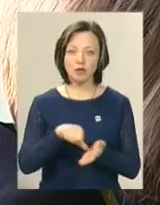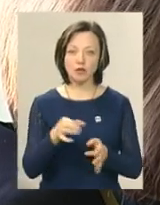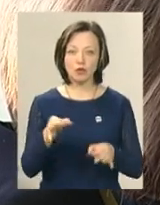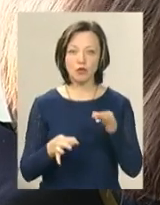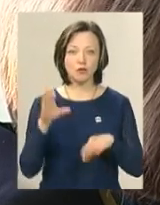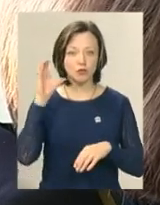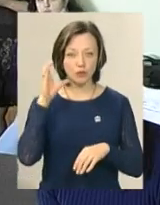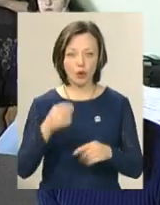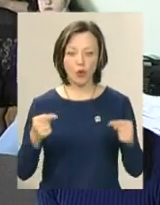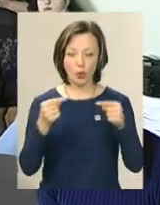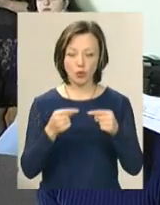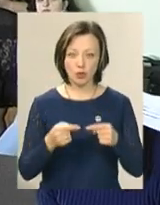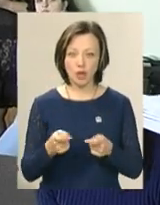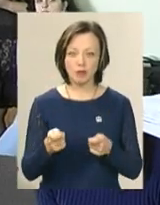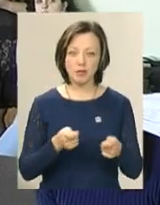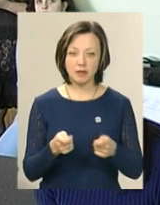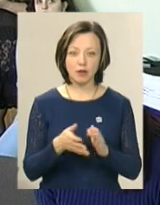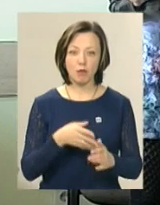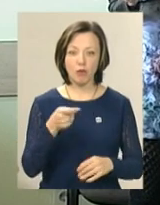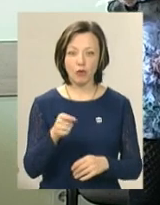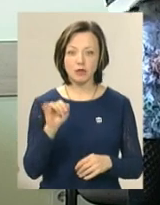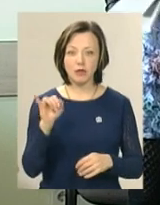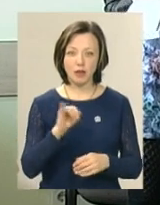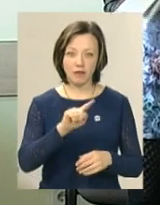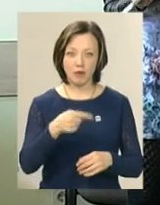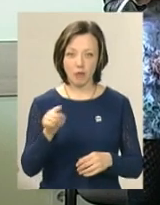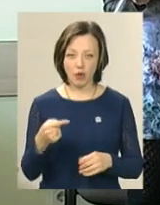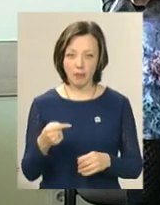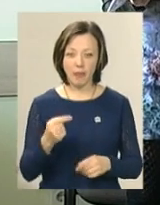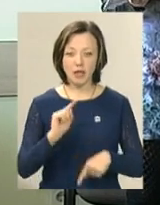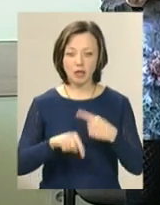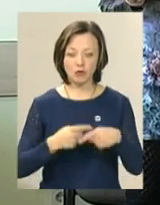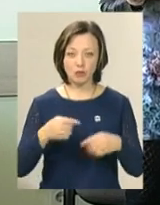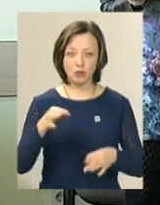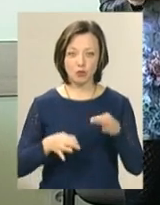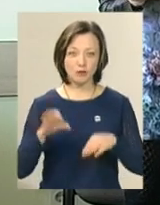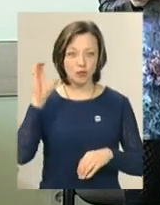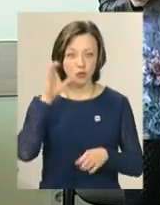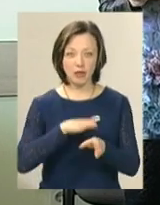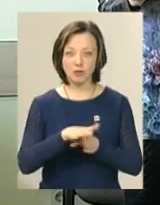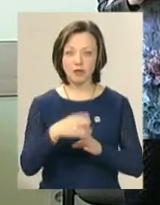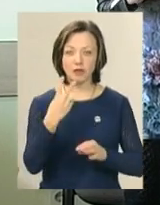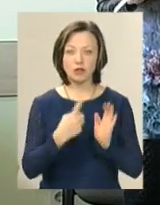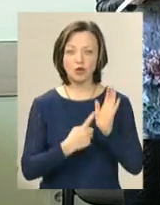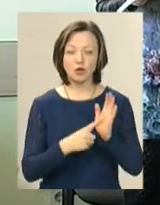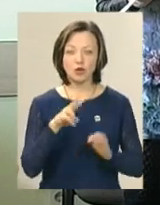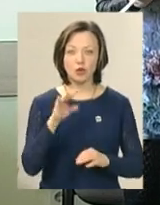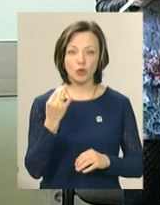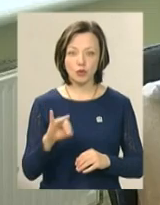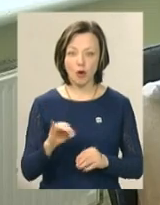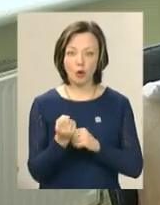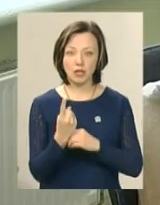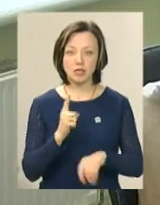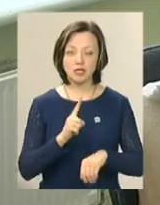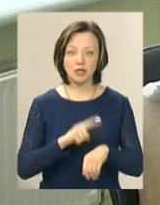судового слухання уточнений адміністративний позов та позовні вимоги. Наступне судове слухання відбудеться 26 лютого об